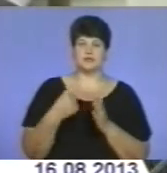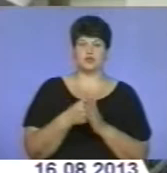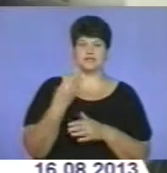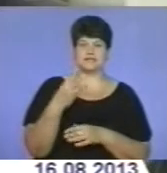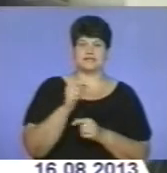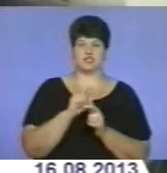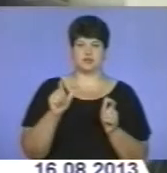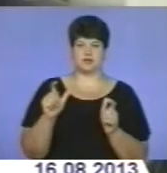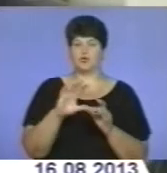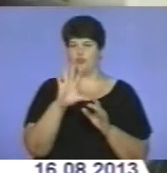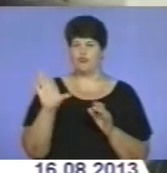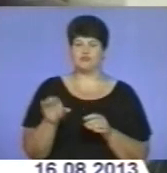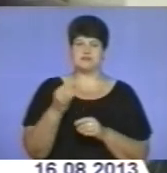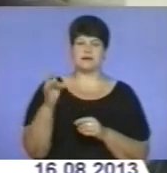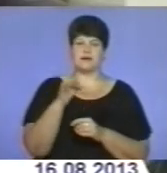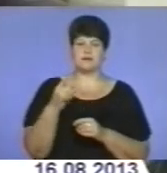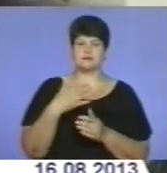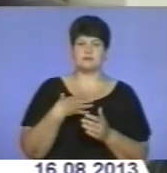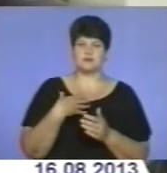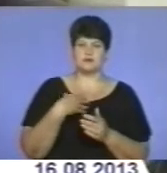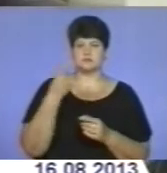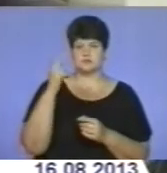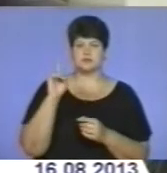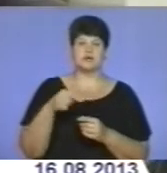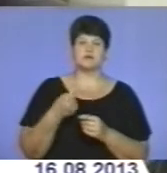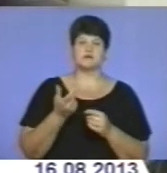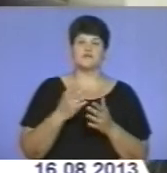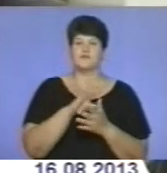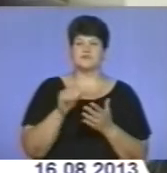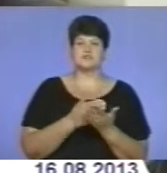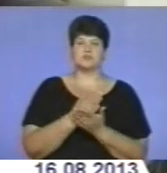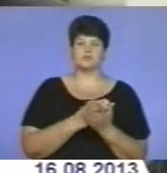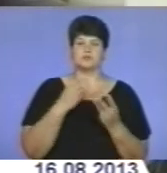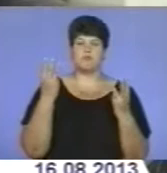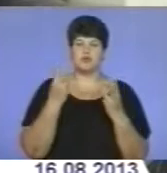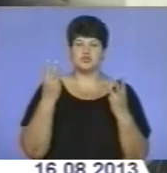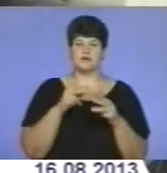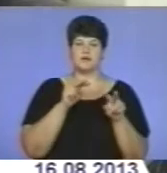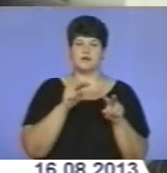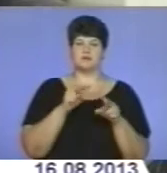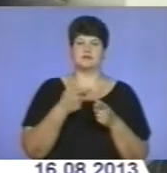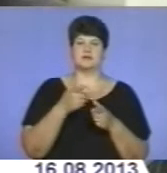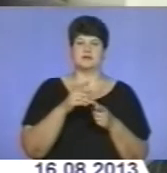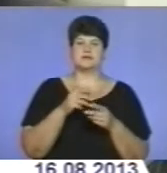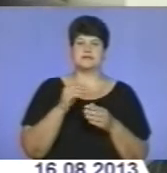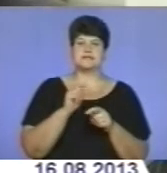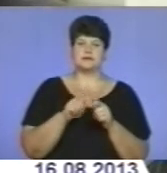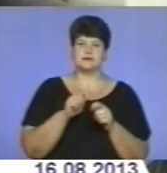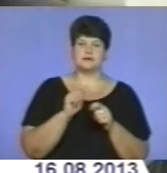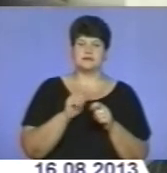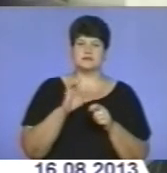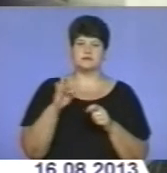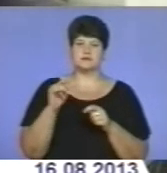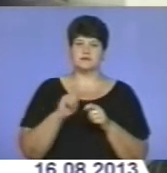В усіх регіонах, за нашими даними, всі служби цей пожежний нагляд, гірпромнагляд, санітарна епідеміологічна